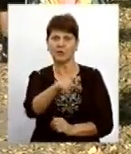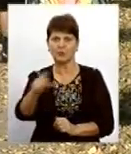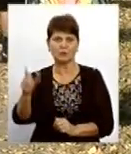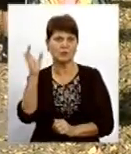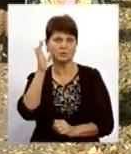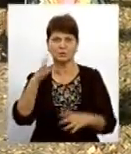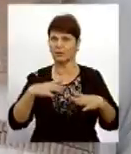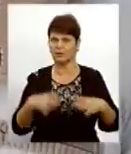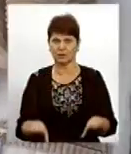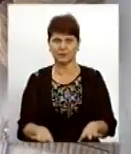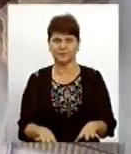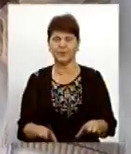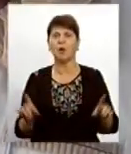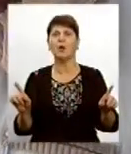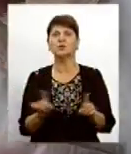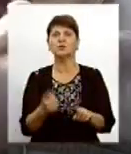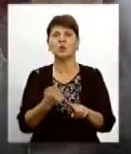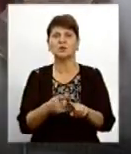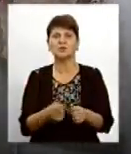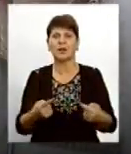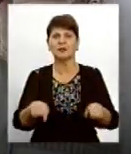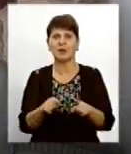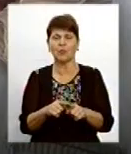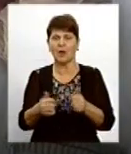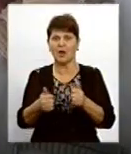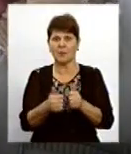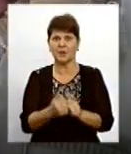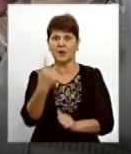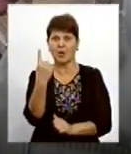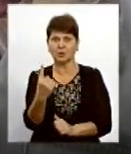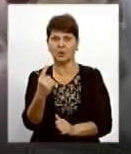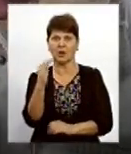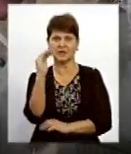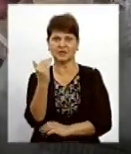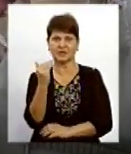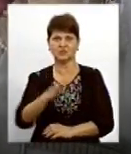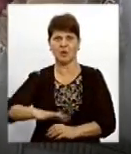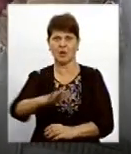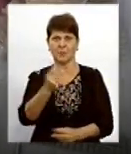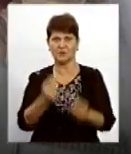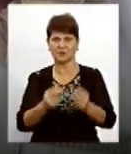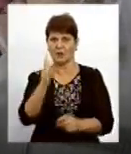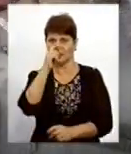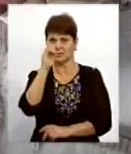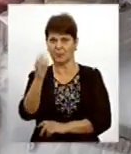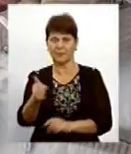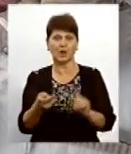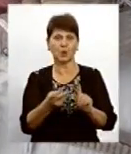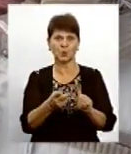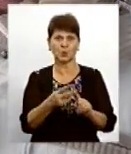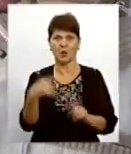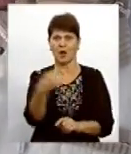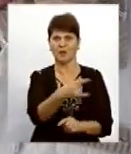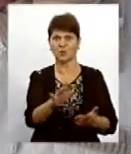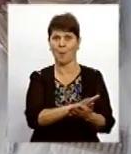ніхто не проводив. Що ж це таке? Біля одної дитячої площадки поставили заправку, біля другої ставлять